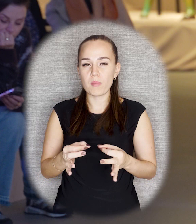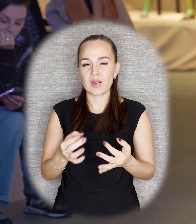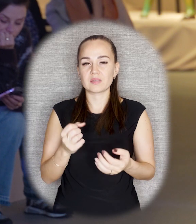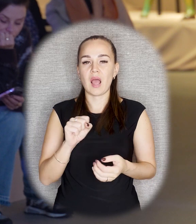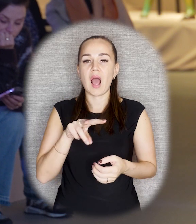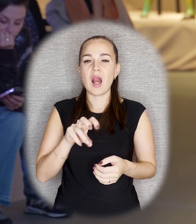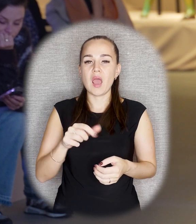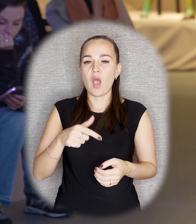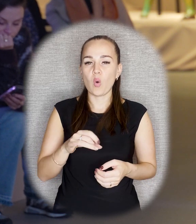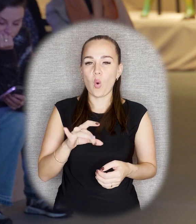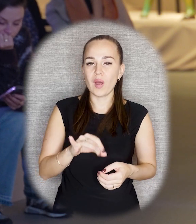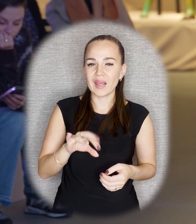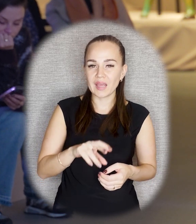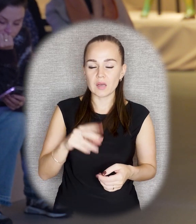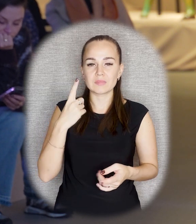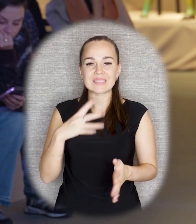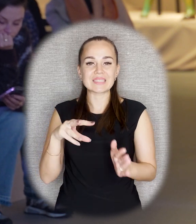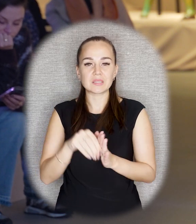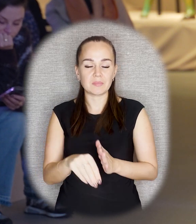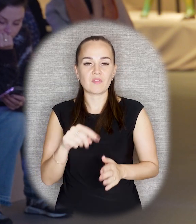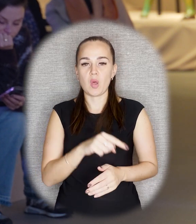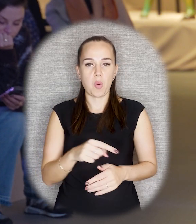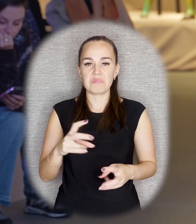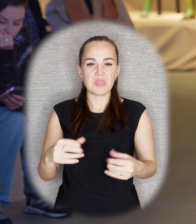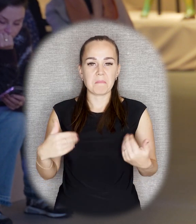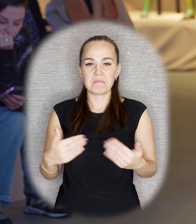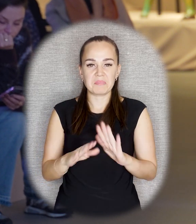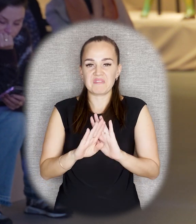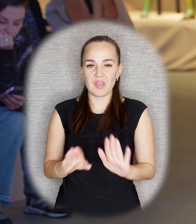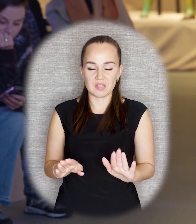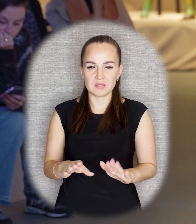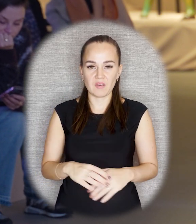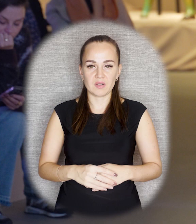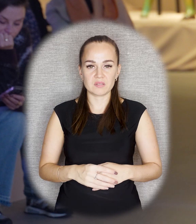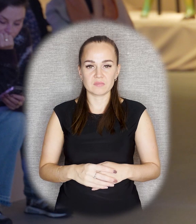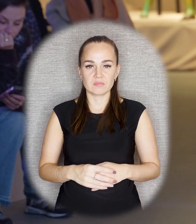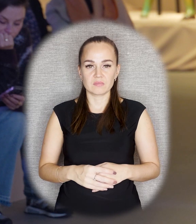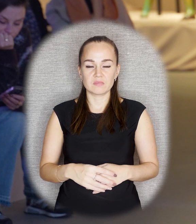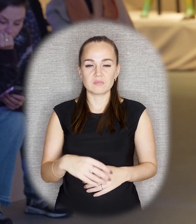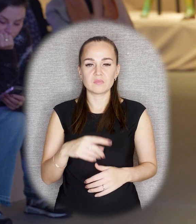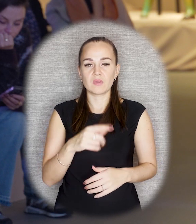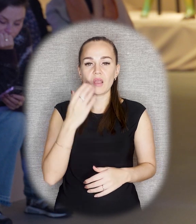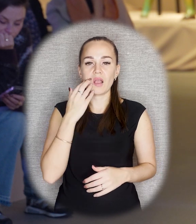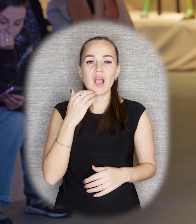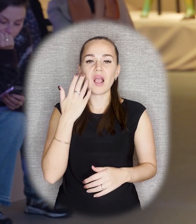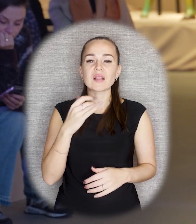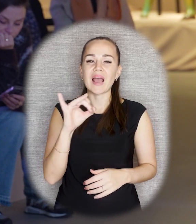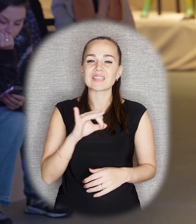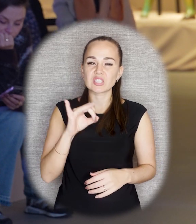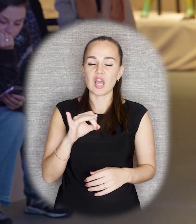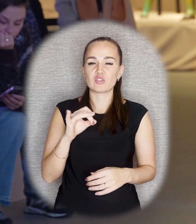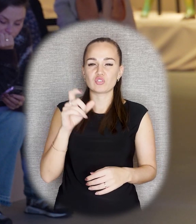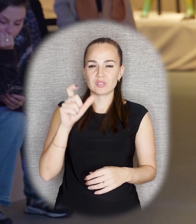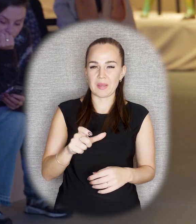образа, аллегории, символов, он приветствовался. То, наоборот, если речь шла о конкретных исторических персонажах, о